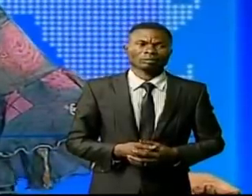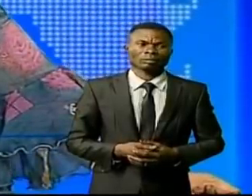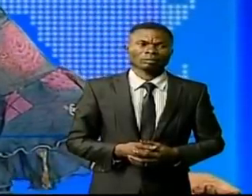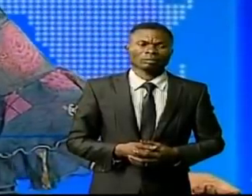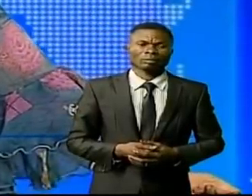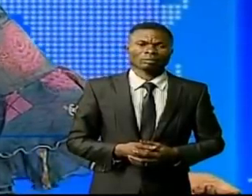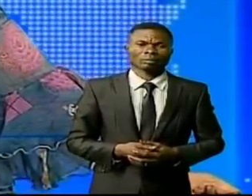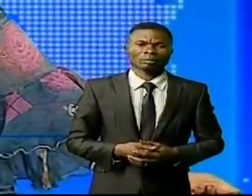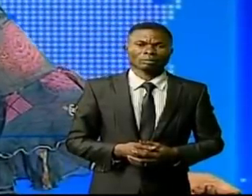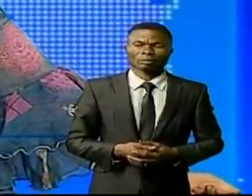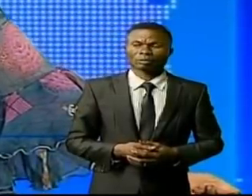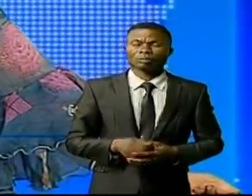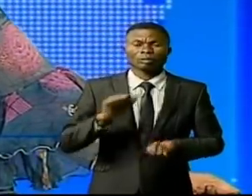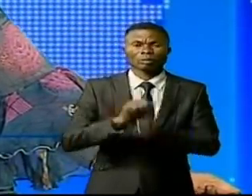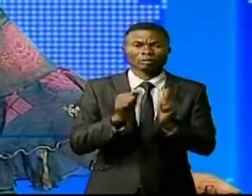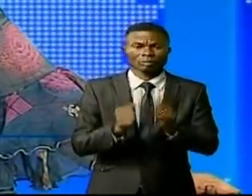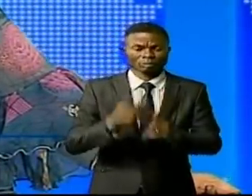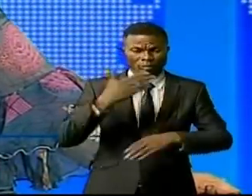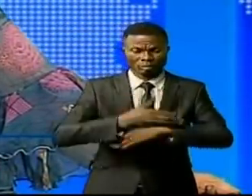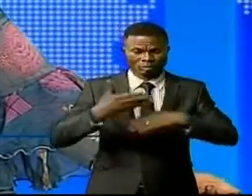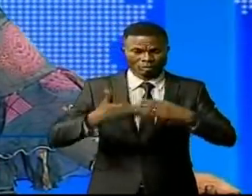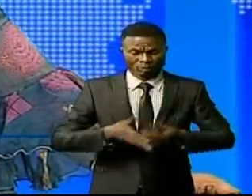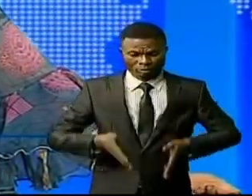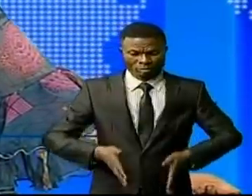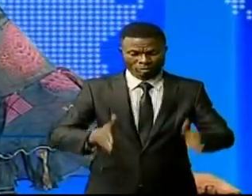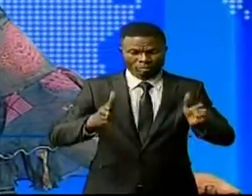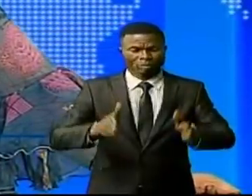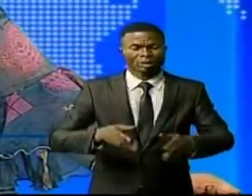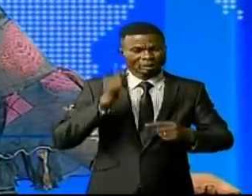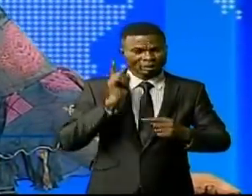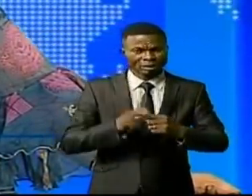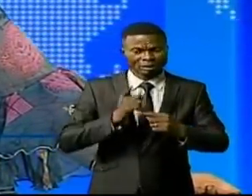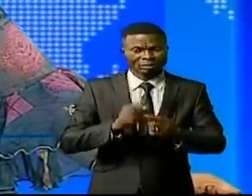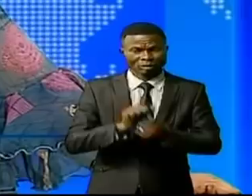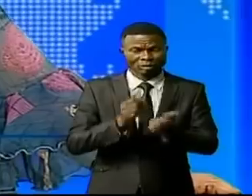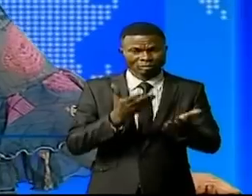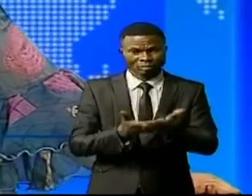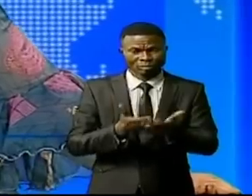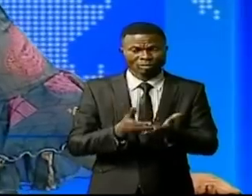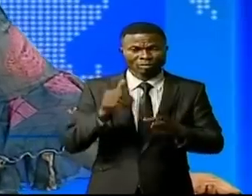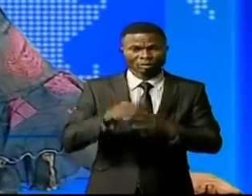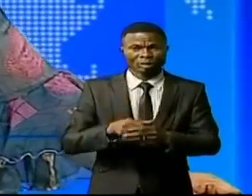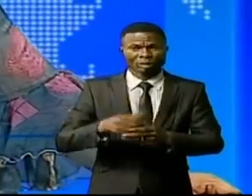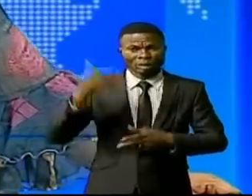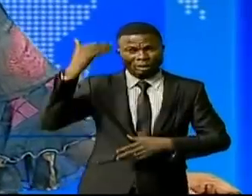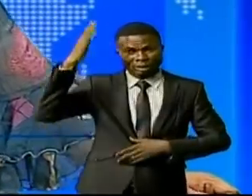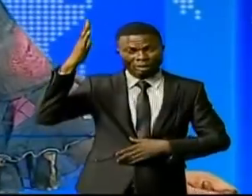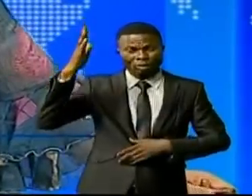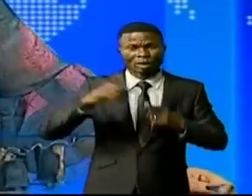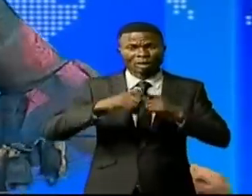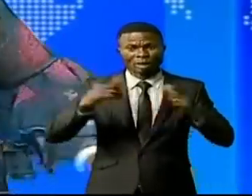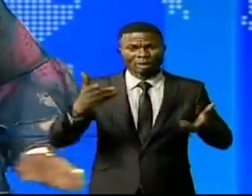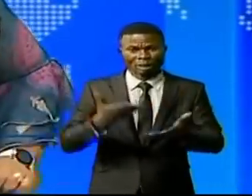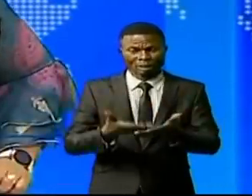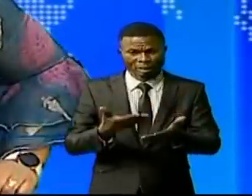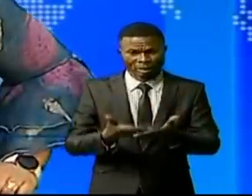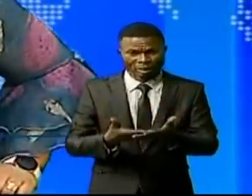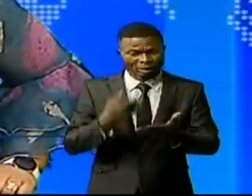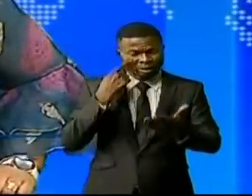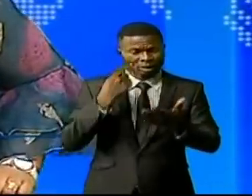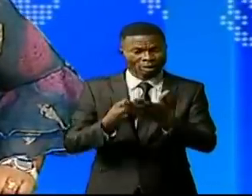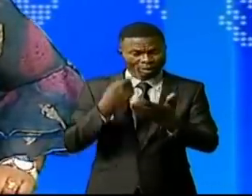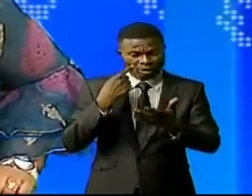Disons que la problématique des infrastructures routières demeure un défi énorme dans l'espace Grand Équateur. C'est le constat